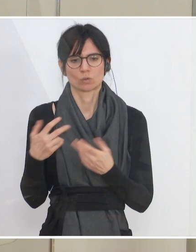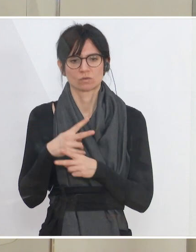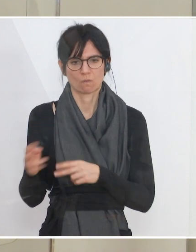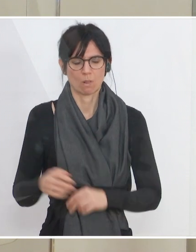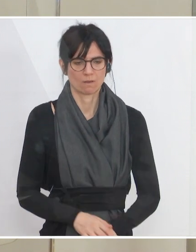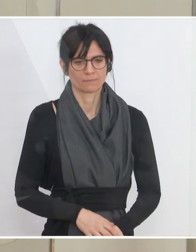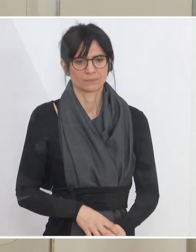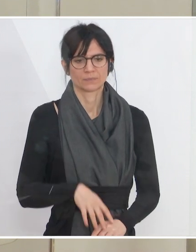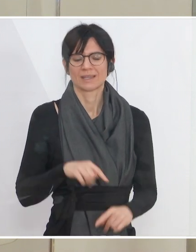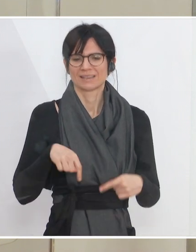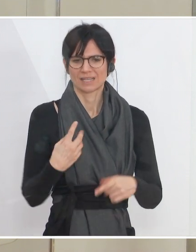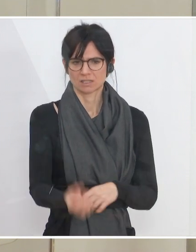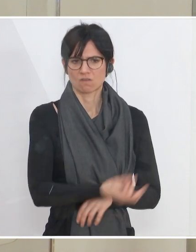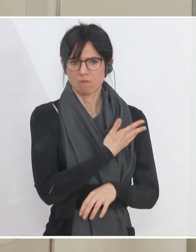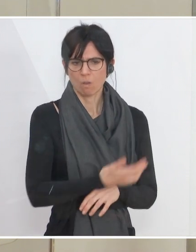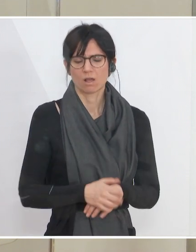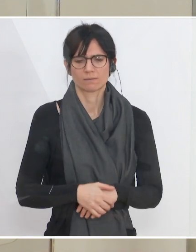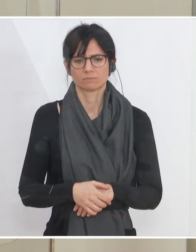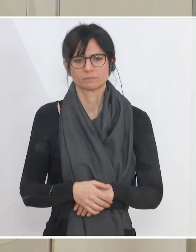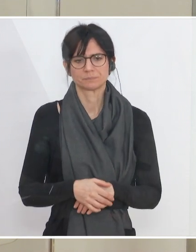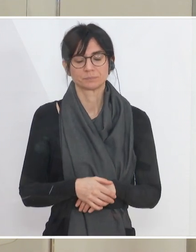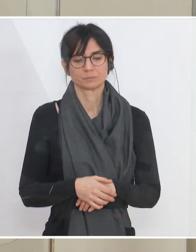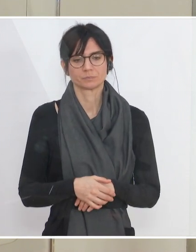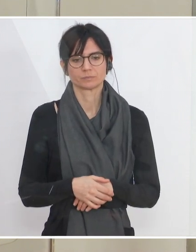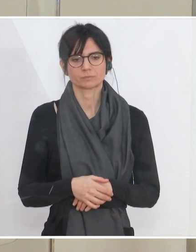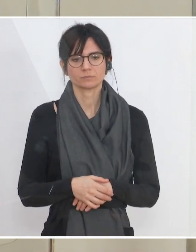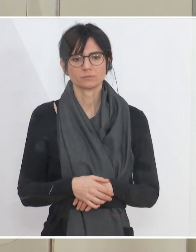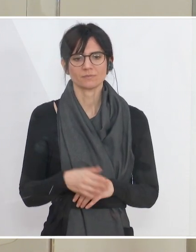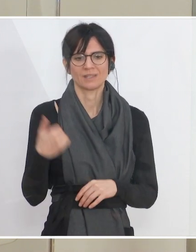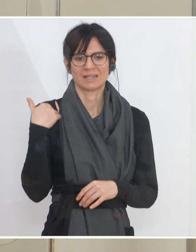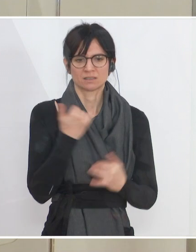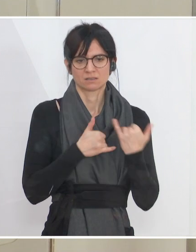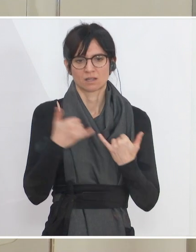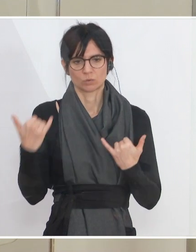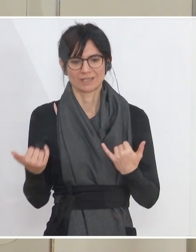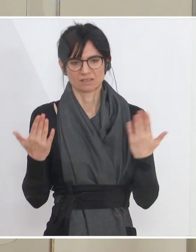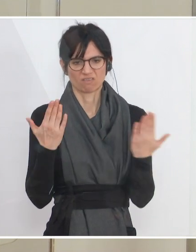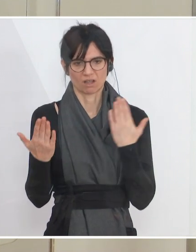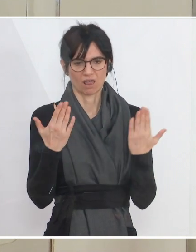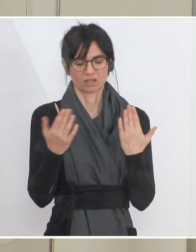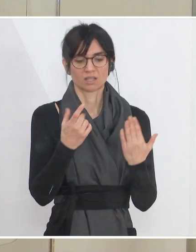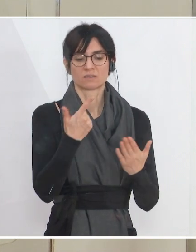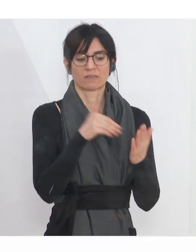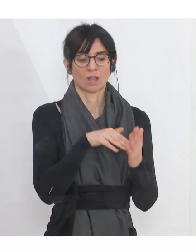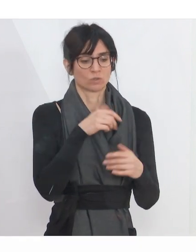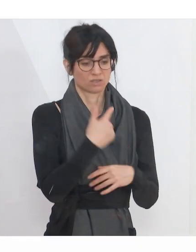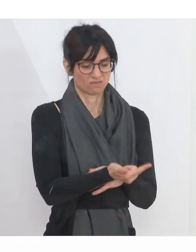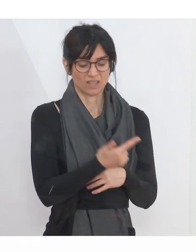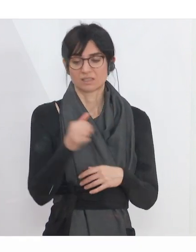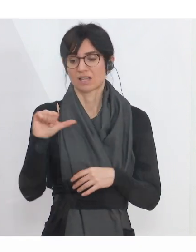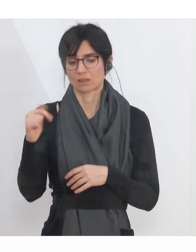bitten. Da sieht man jetzt die Veränderung im Vergleich zum Vorjahr. Sie wissen, vor einem Jahr war die